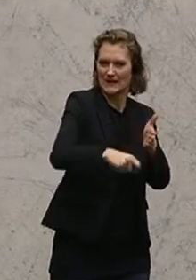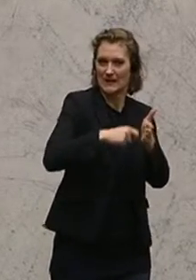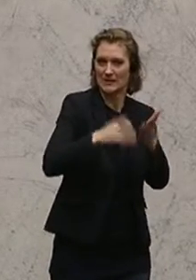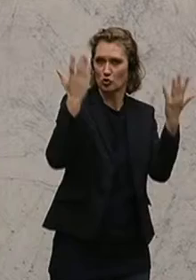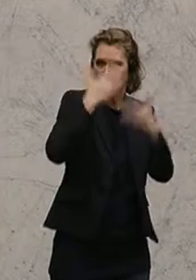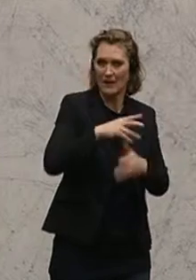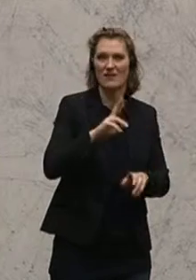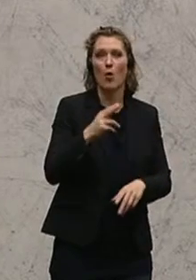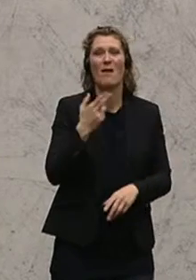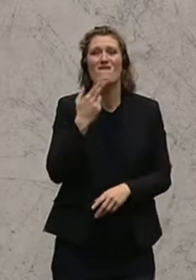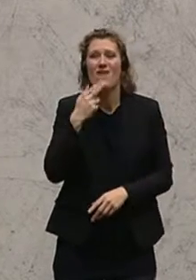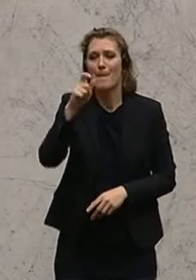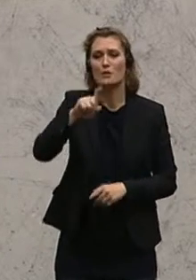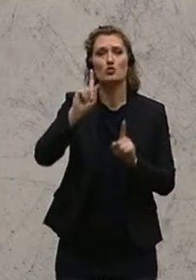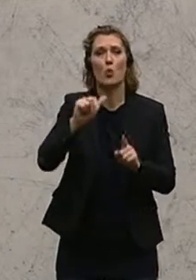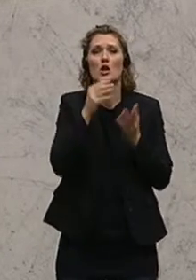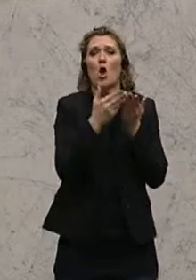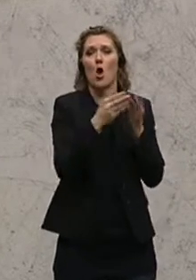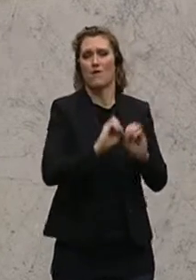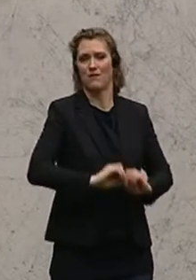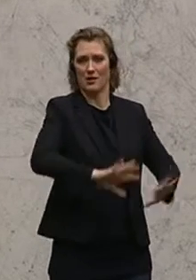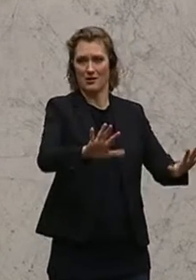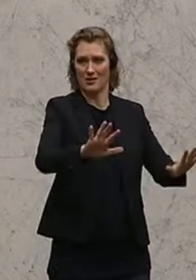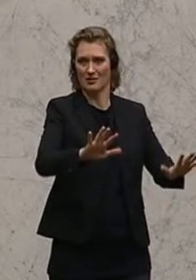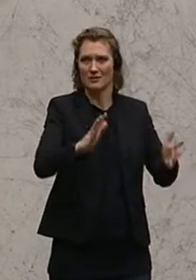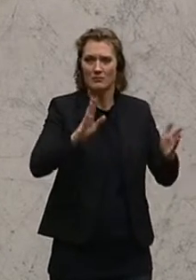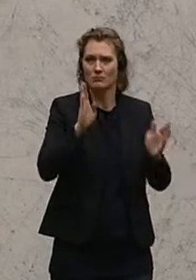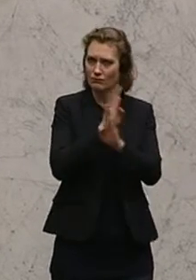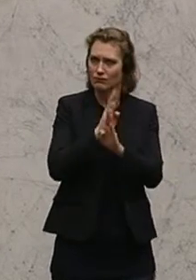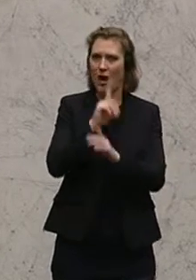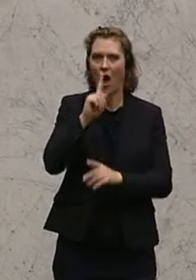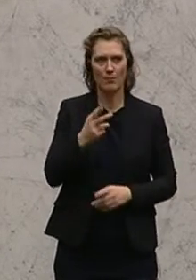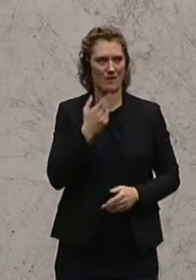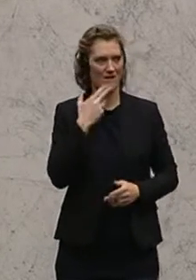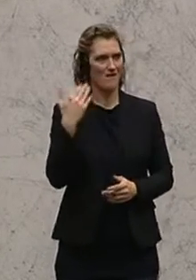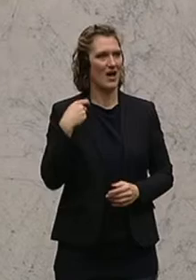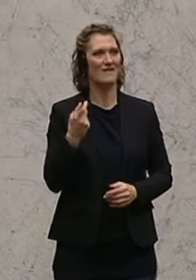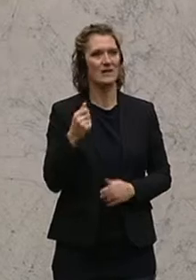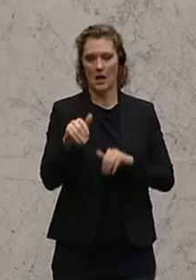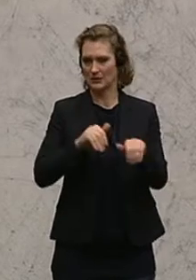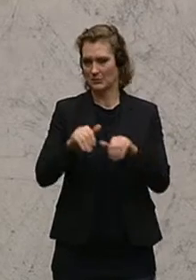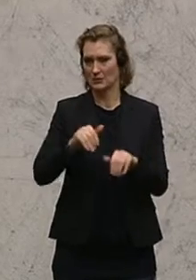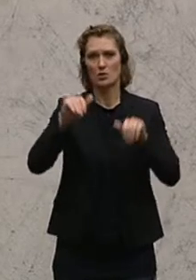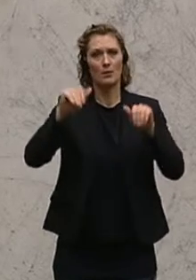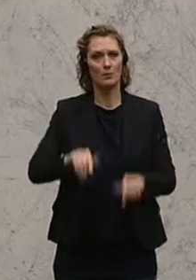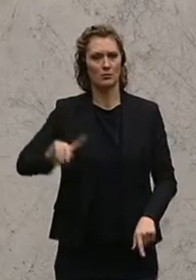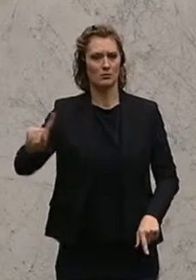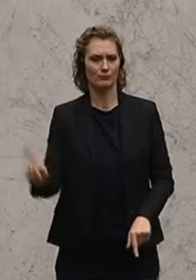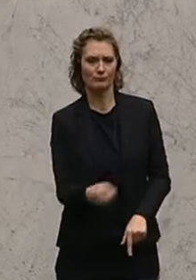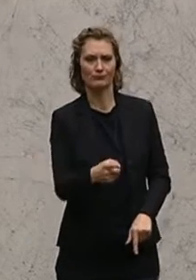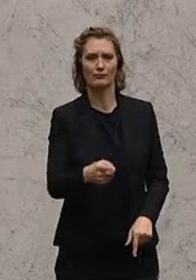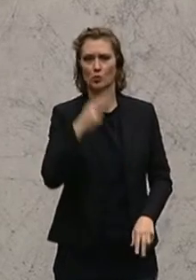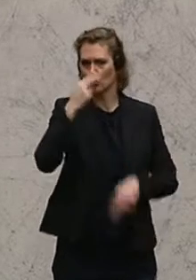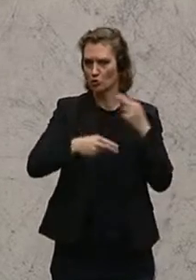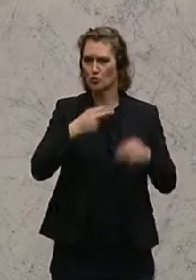die Identität dieser Menschen jetzt noch veröffentlicht wird. Aber dass klar ist, dass die ehemaligen Finanzminister vor diesem Hyperuntersuchungsausschuss